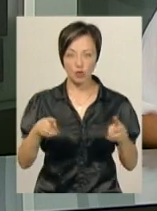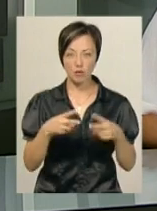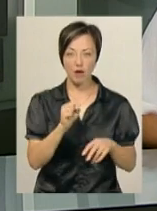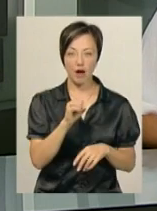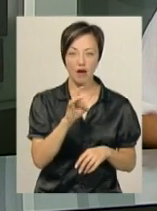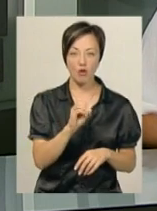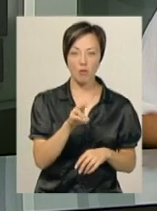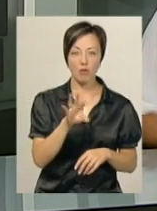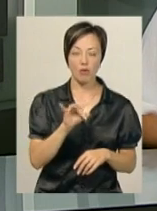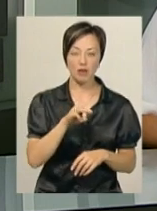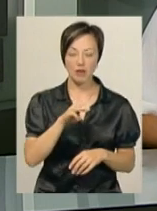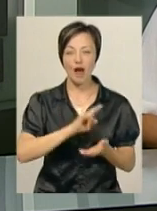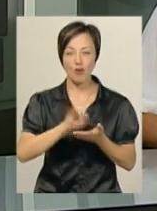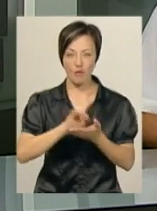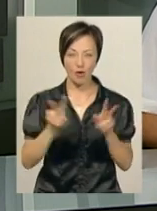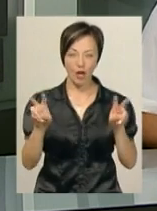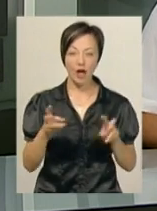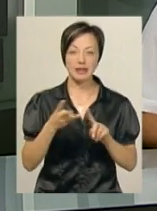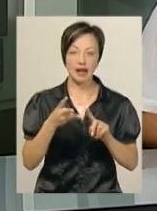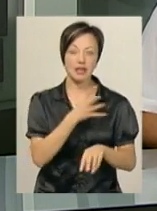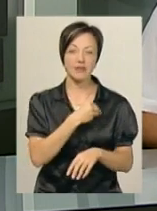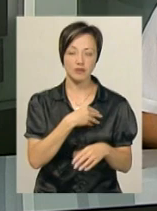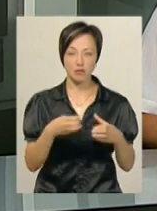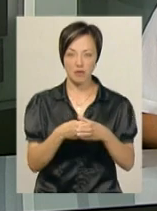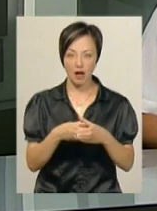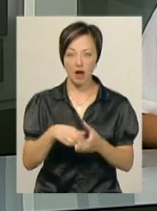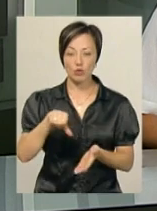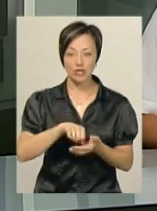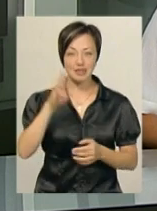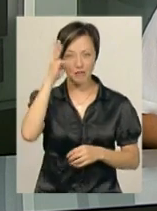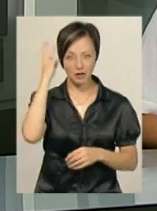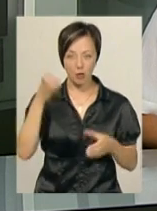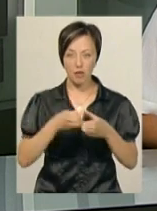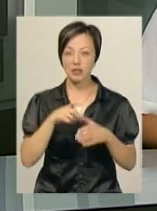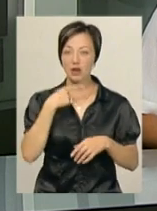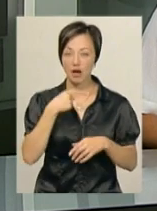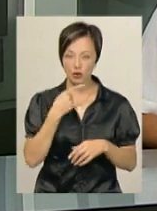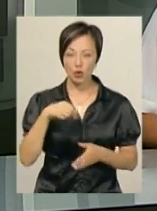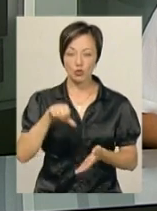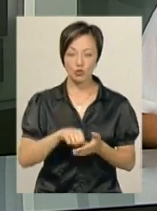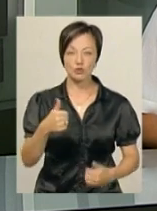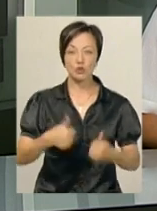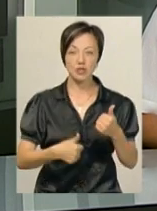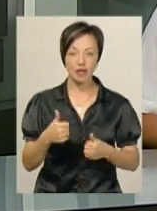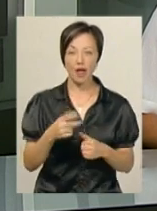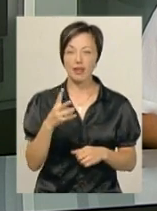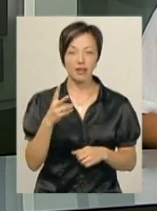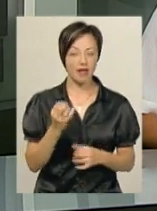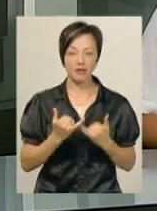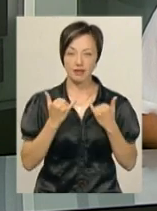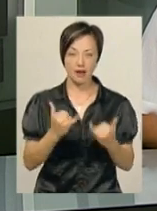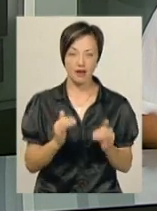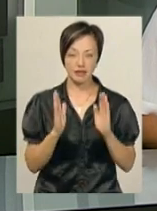«Аеропорт», третє – «Львівська Омега». Гравець «Хмельничанки» Ірина Гвоздікова каже, команда участь у турнірі брала не задля